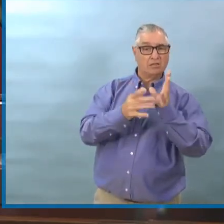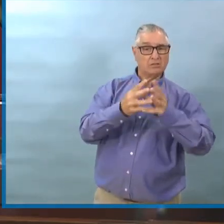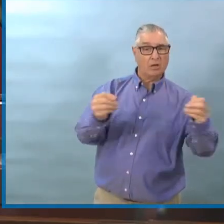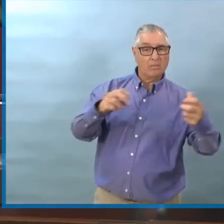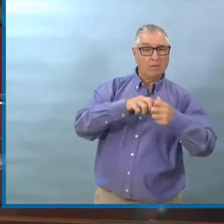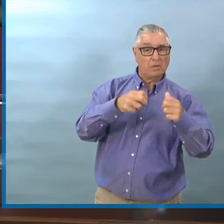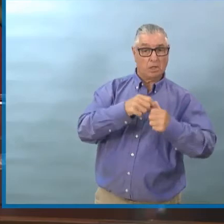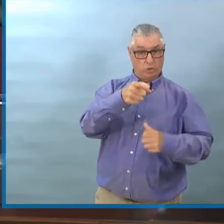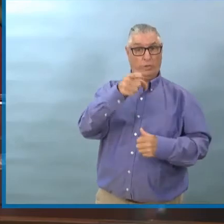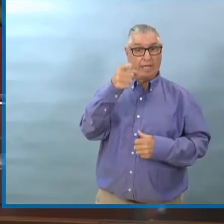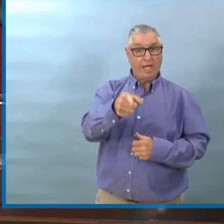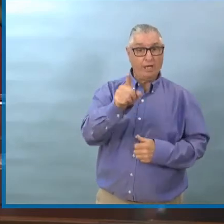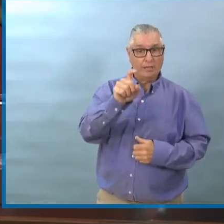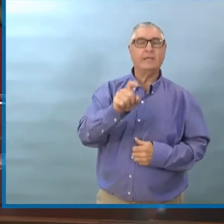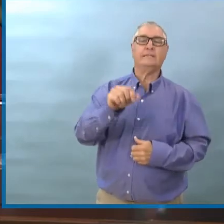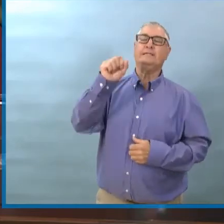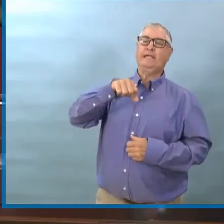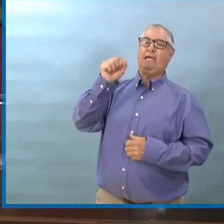Question inaudible.